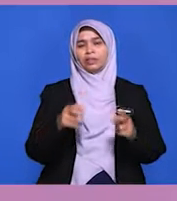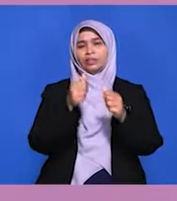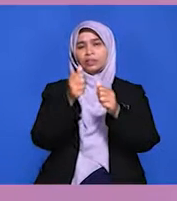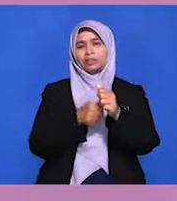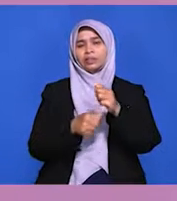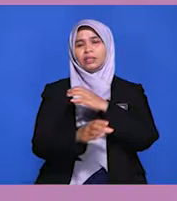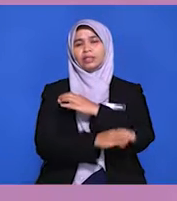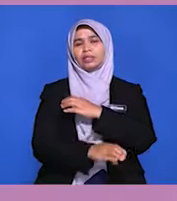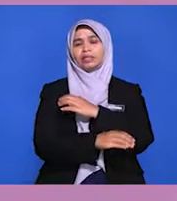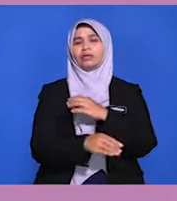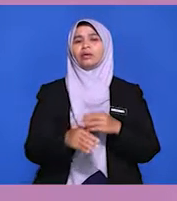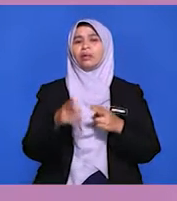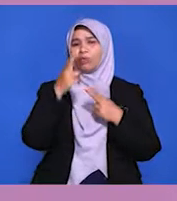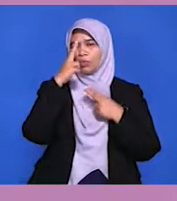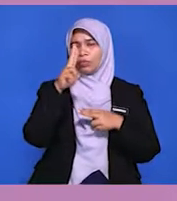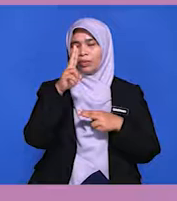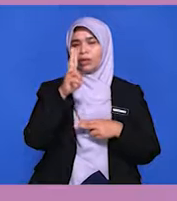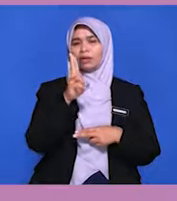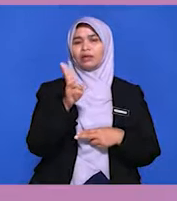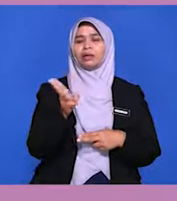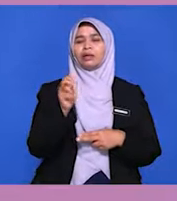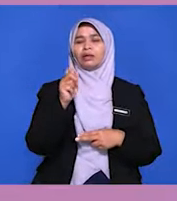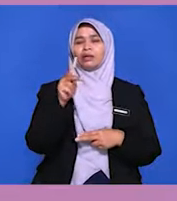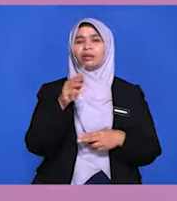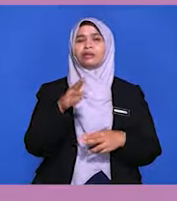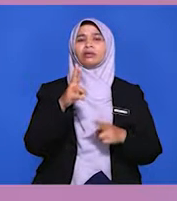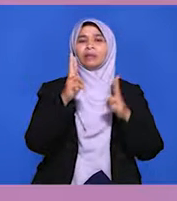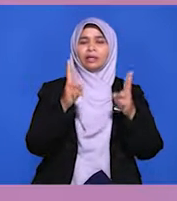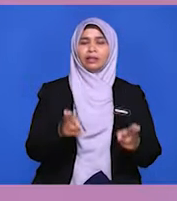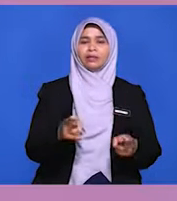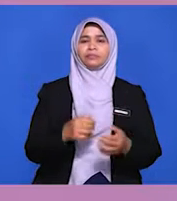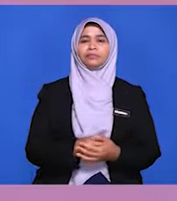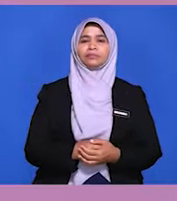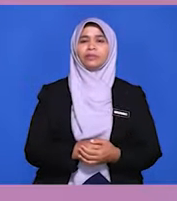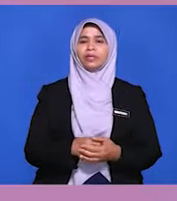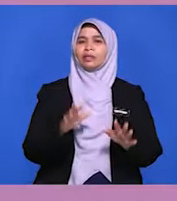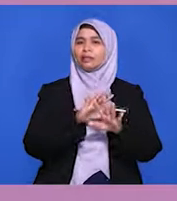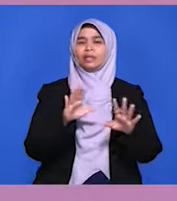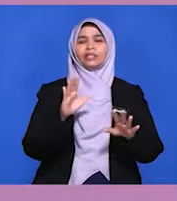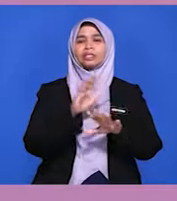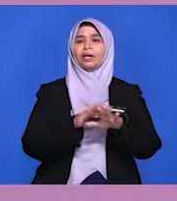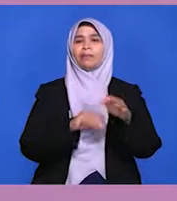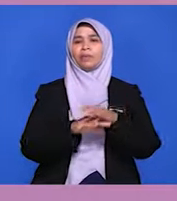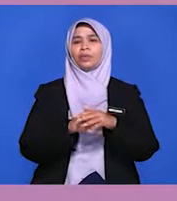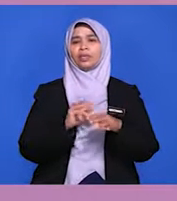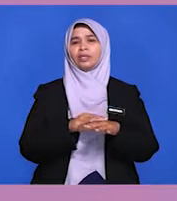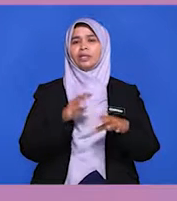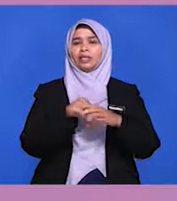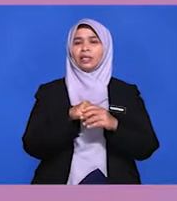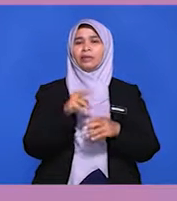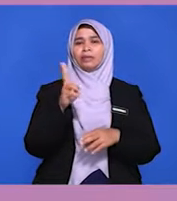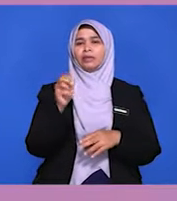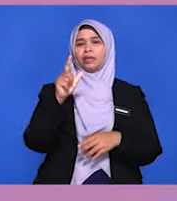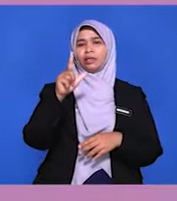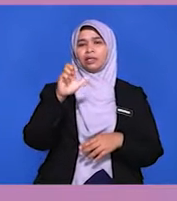menghormati hak rakyat di negara lain. Dan yang ketiga, tidak campur tangan dalam hal ehwal negara